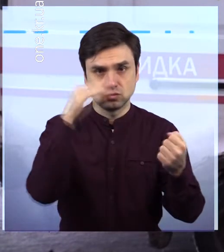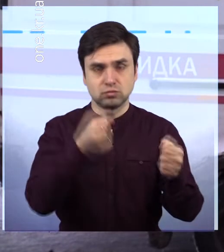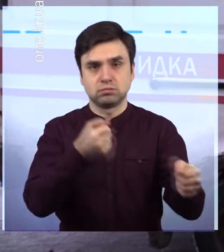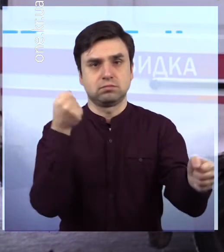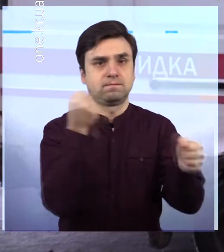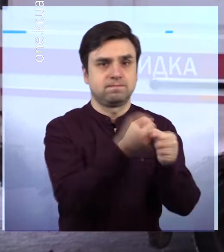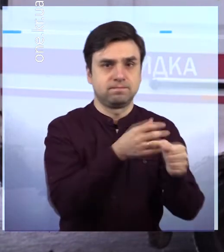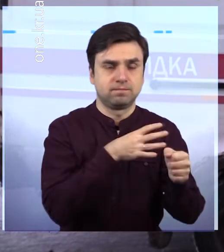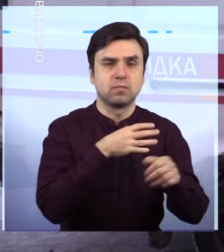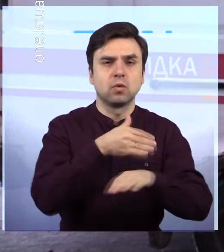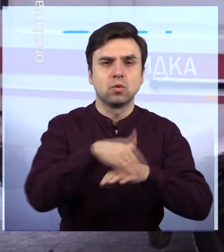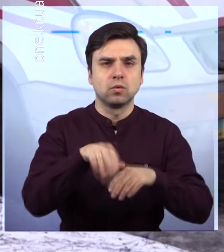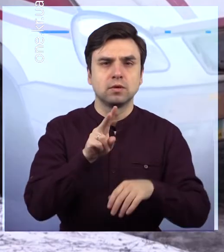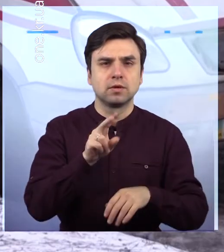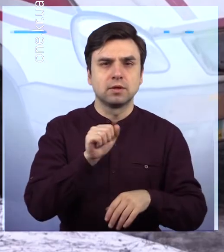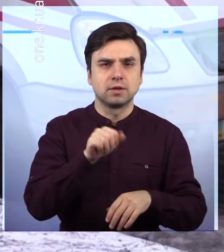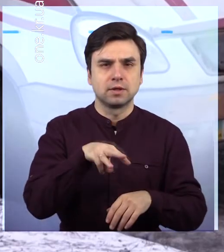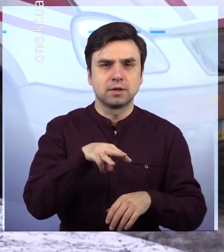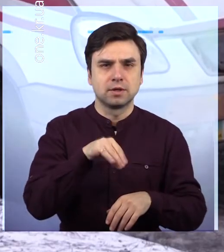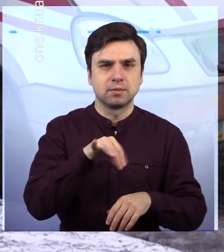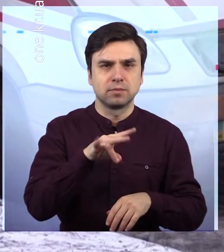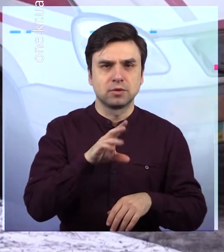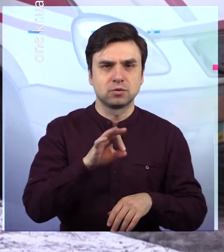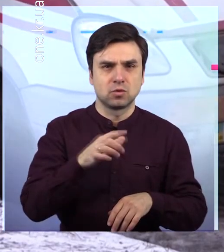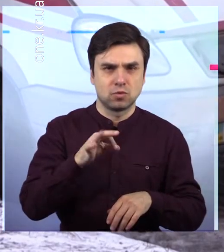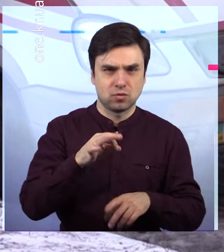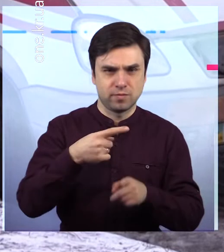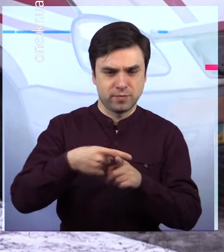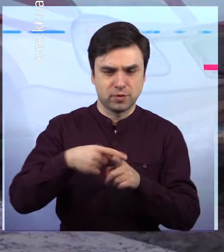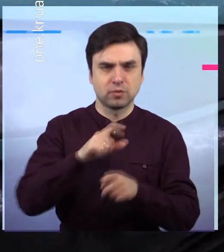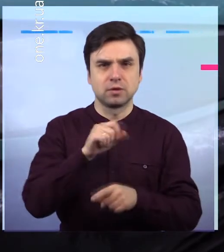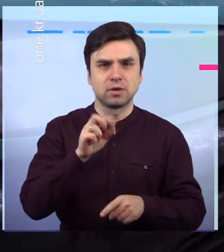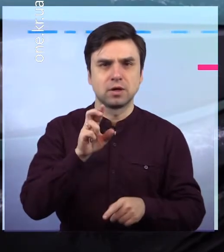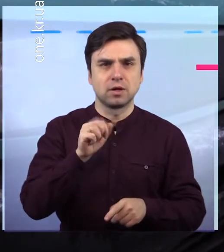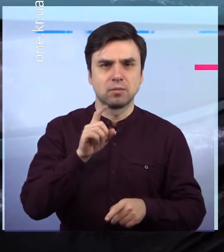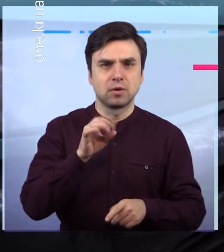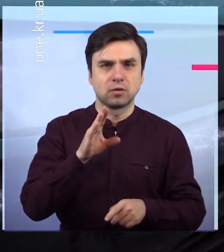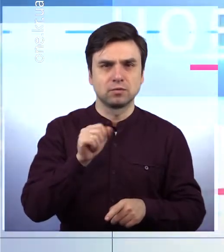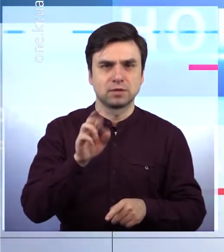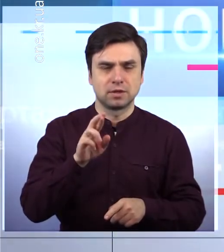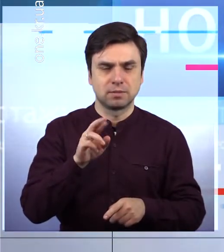діагноз – перелам носу. У всіх обставинах зіткнення на місці розбиратимуться поліцейські.